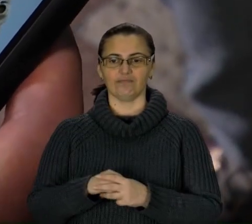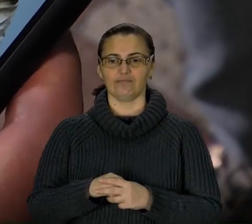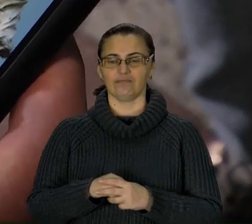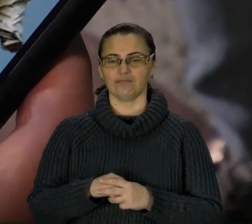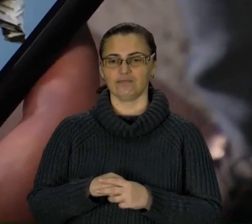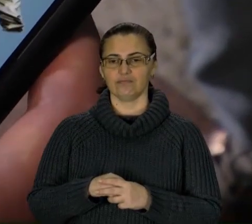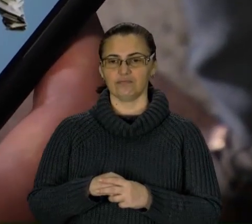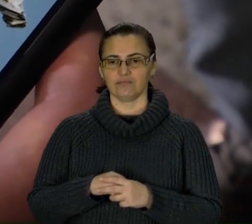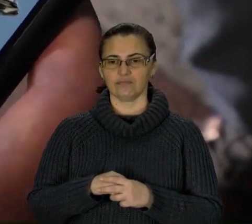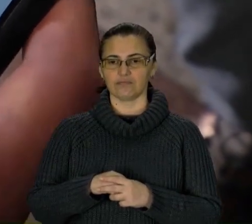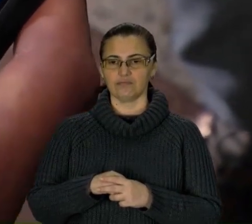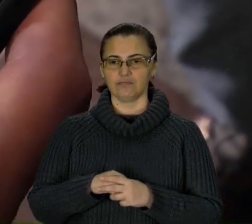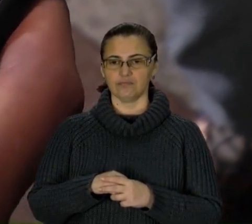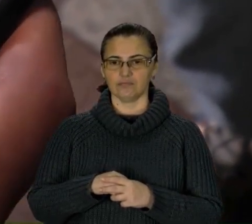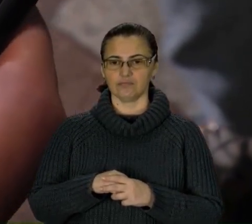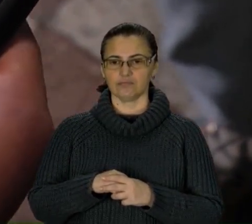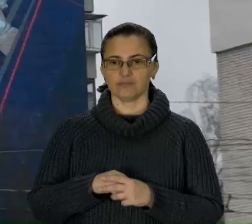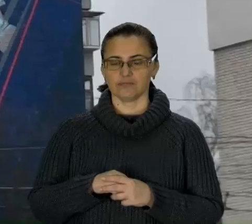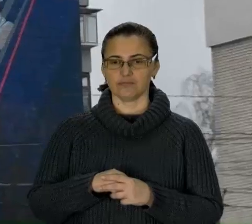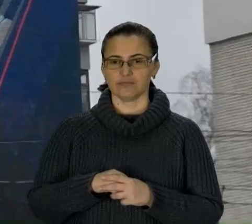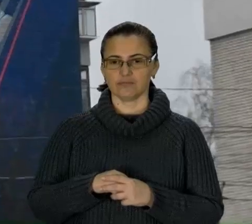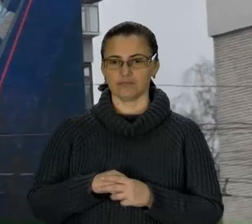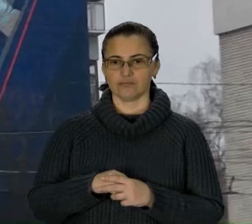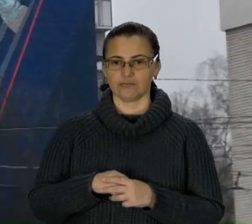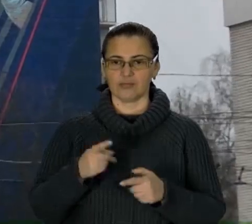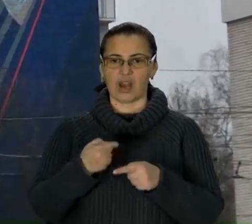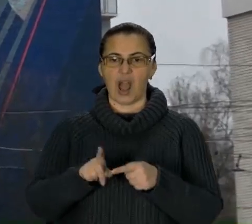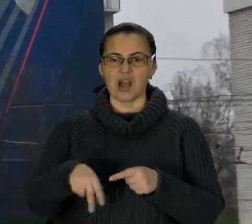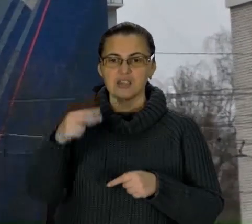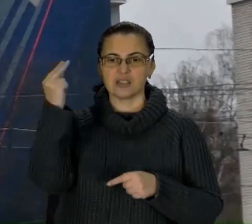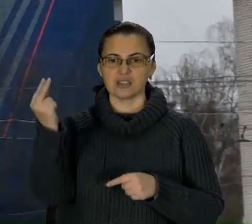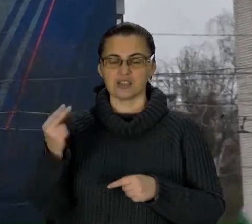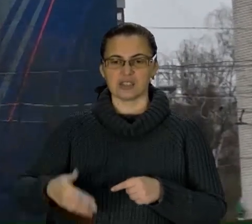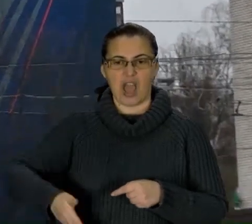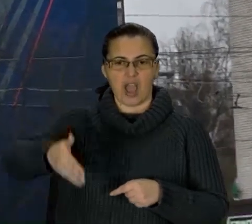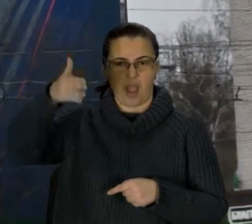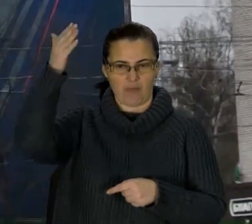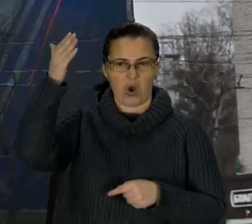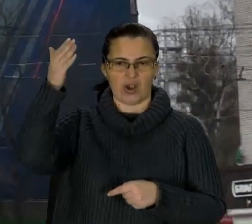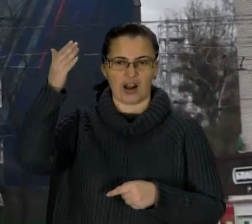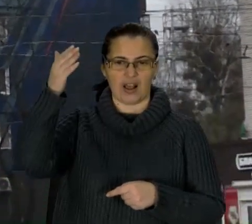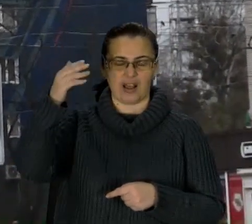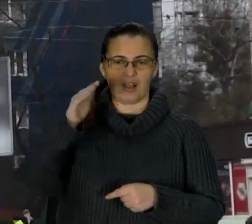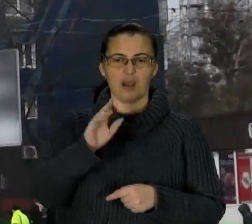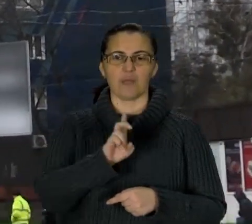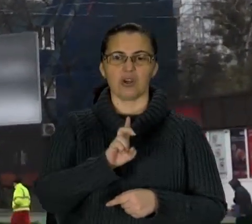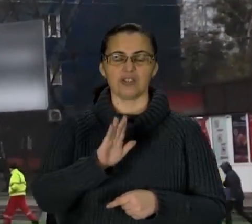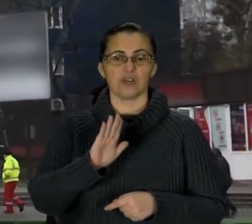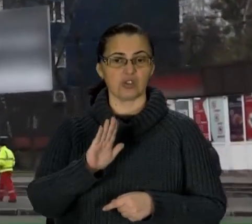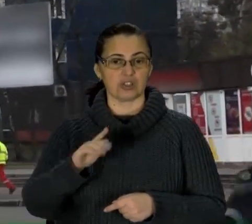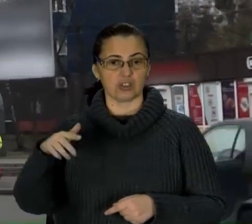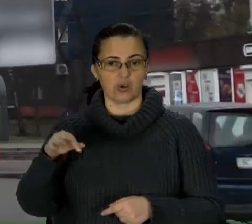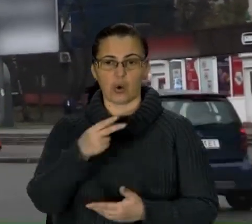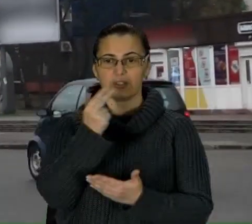ракурсу можна роздивитися кожну скульптуру. Це і мурал із зображенням Бориса Возницького, що на вулиці Петлюри намалювали два